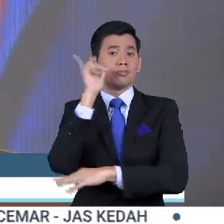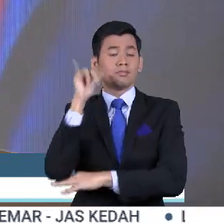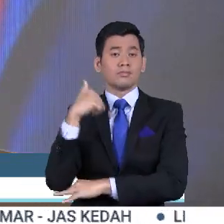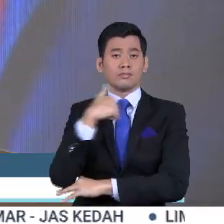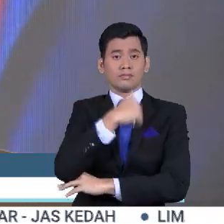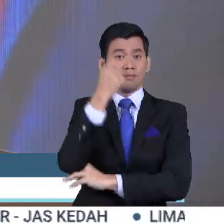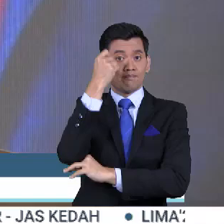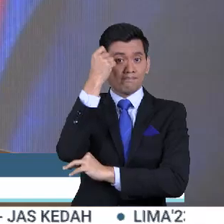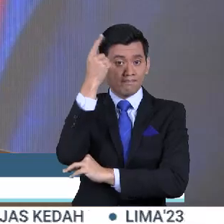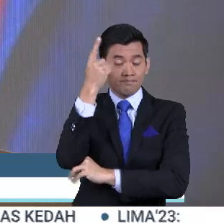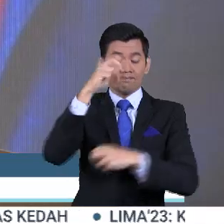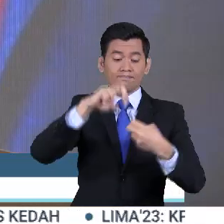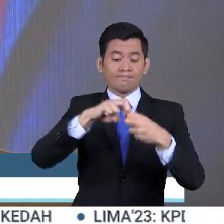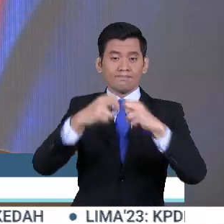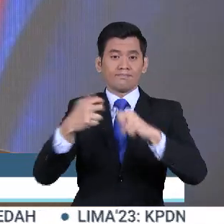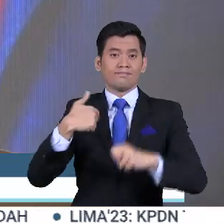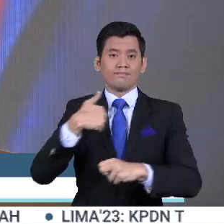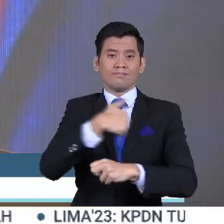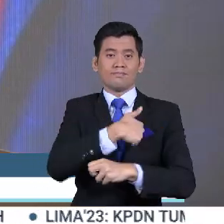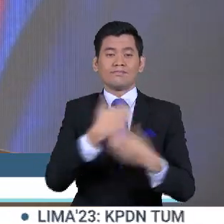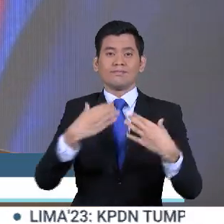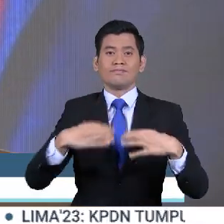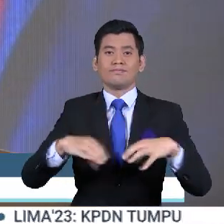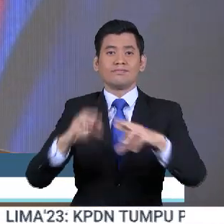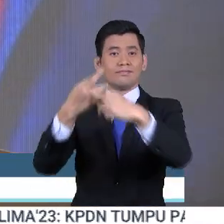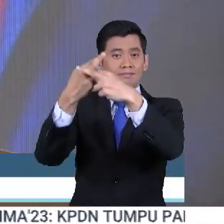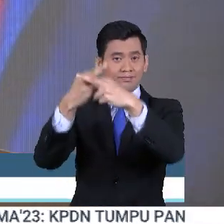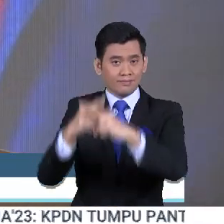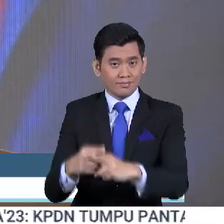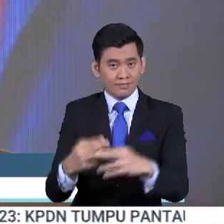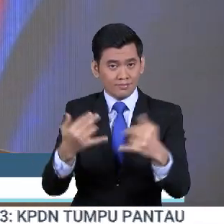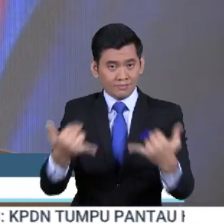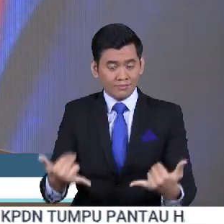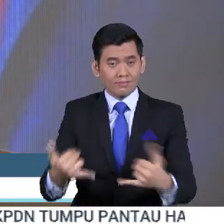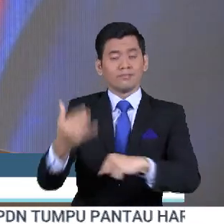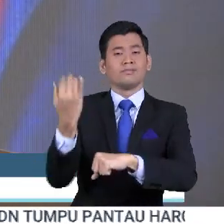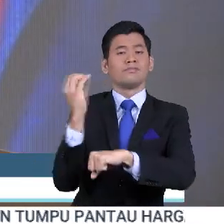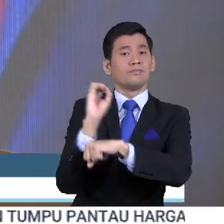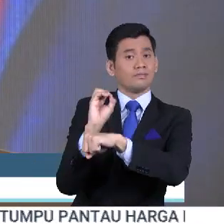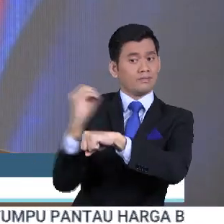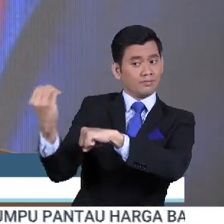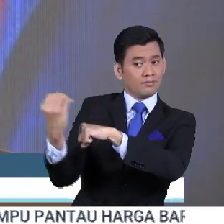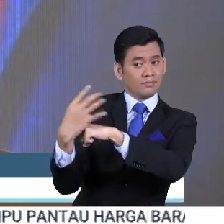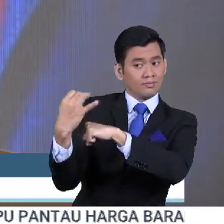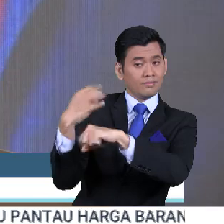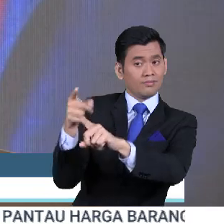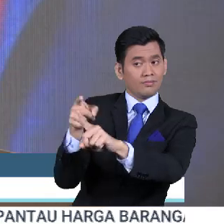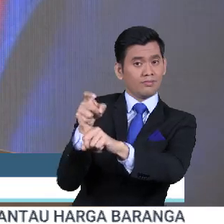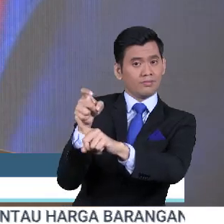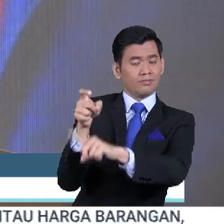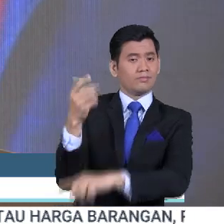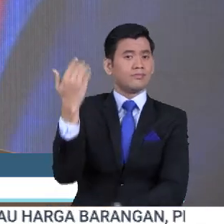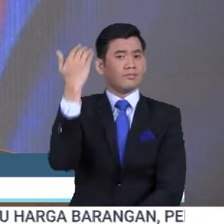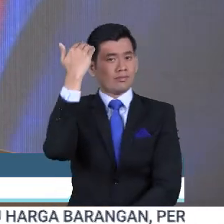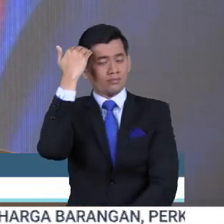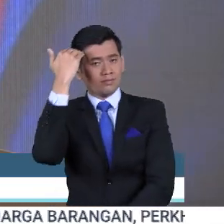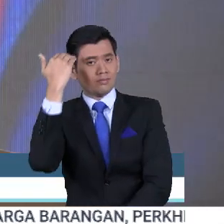ini dan kita nak baiki sekarang. Sebab kita tahu nasihat daripada peguam negara ialah perkara